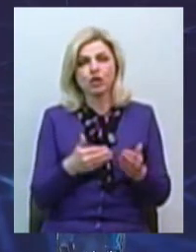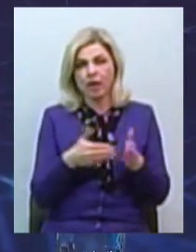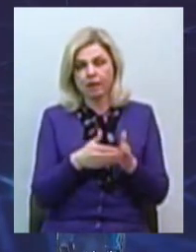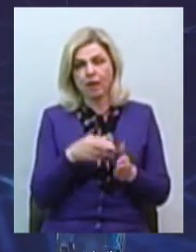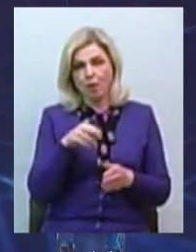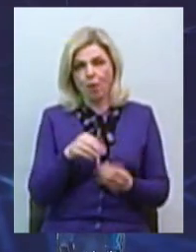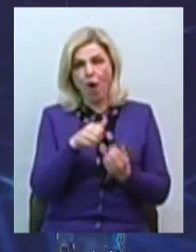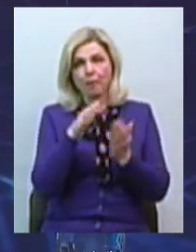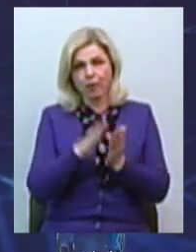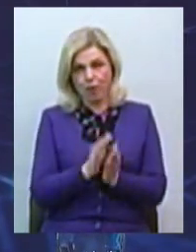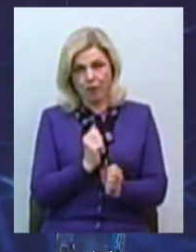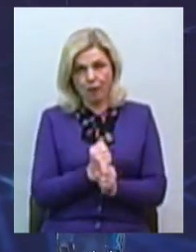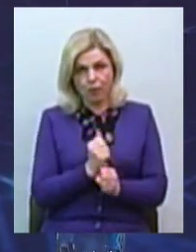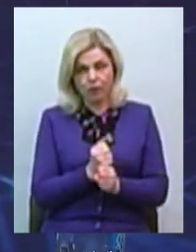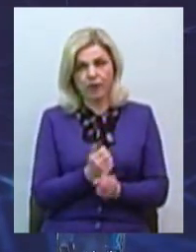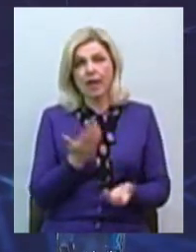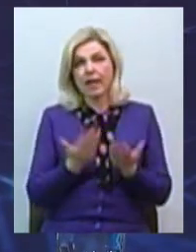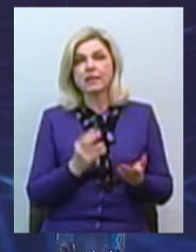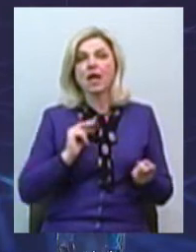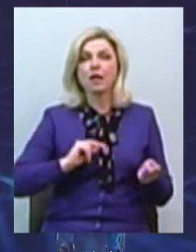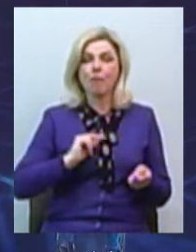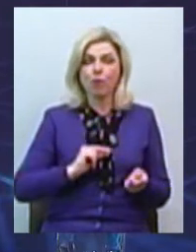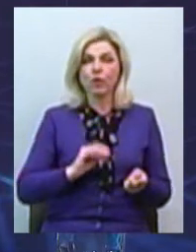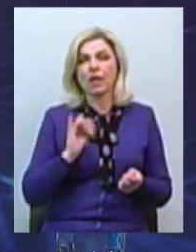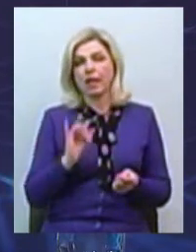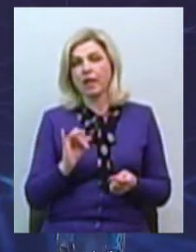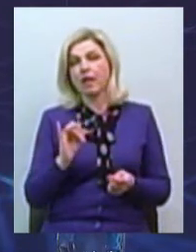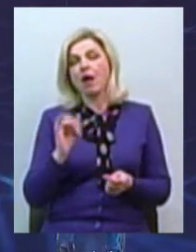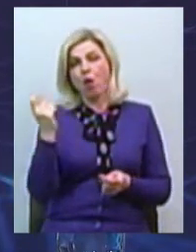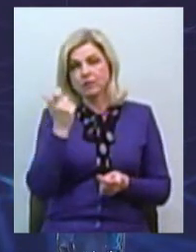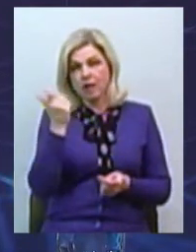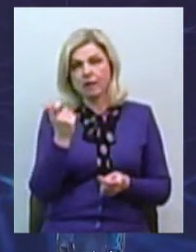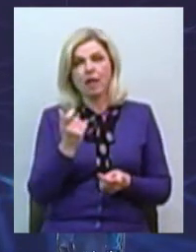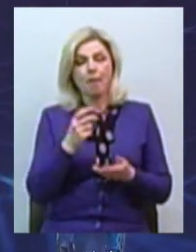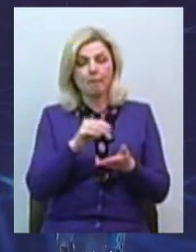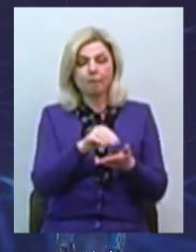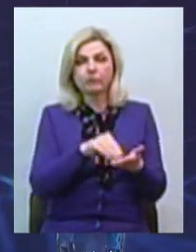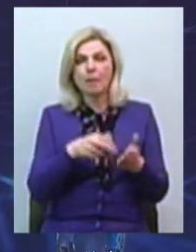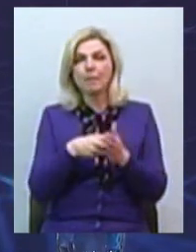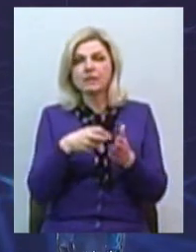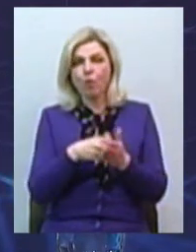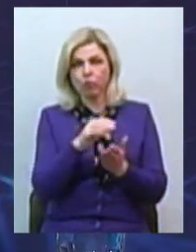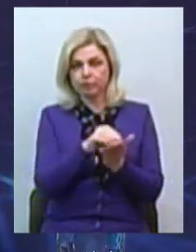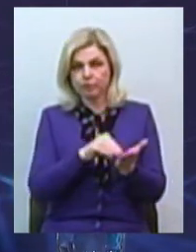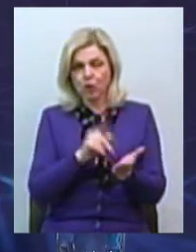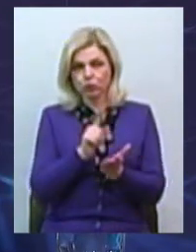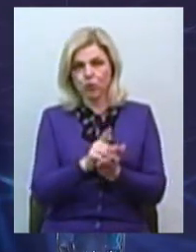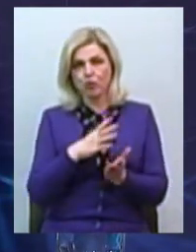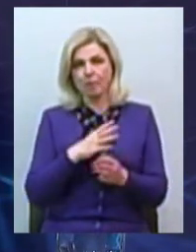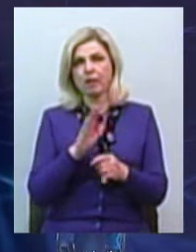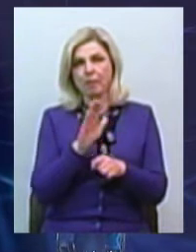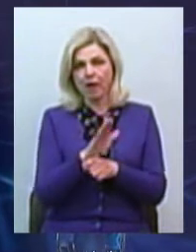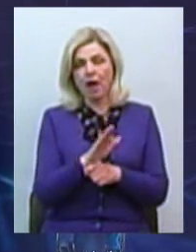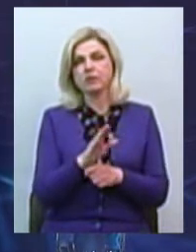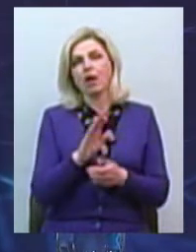При цьому, якщо працівник і роботодавець письмова не домовилися про інше, дистанційна надомна робота передбачає оплату праці в